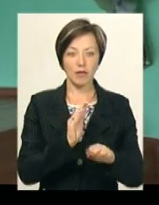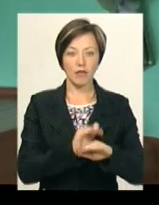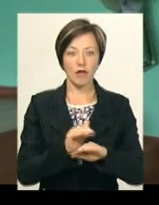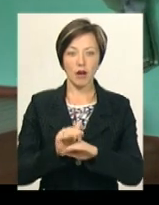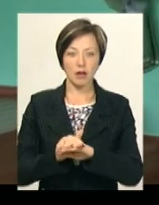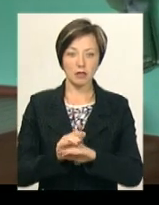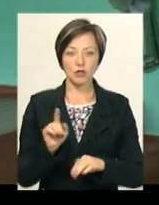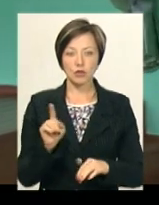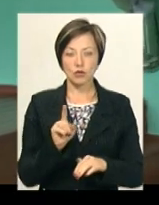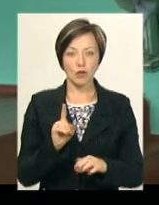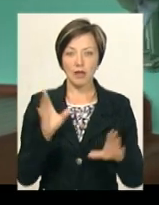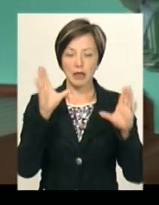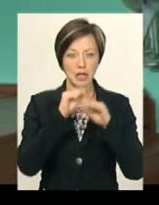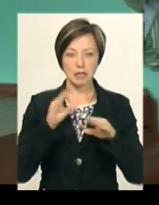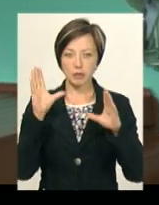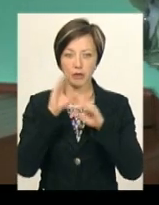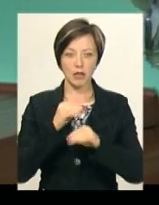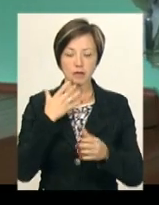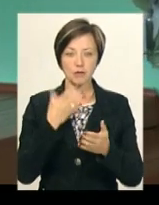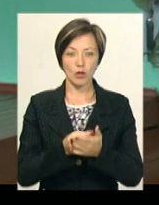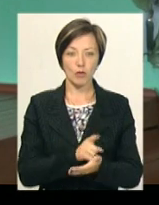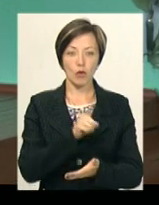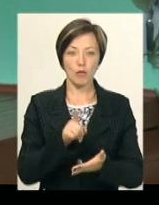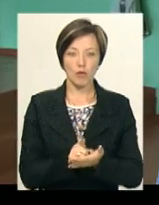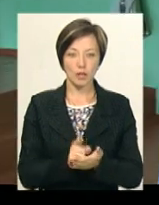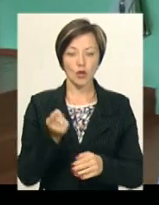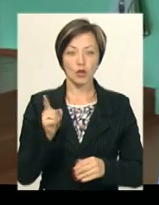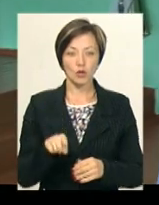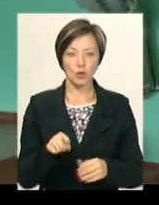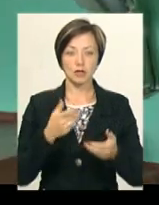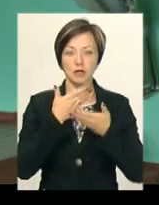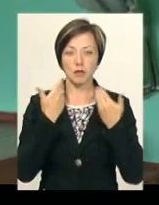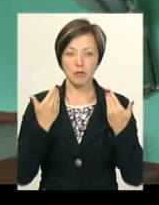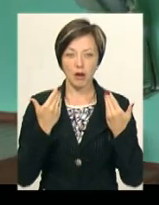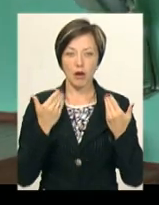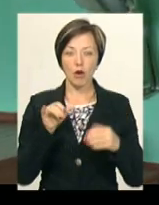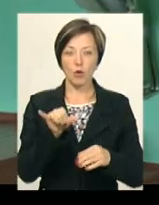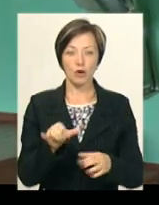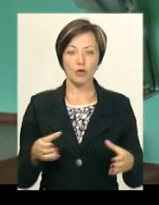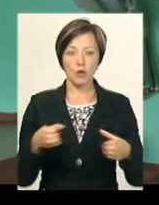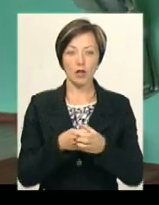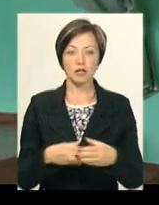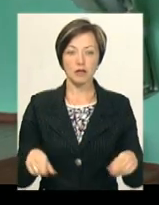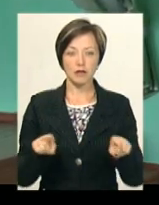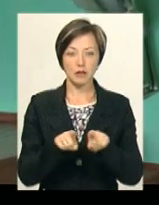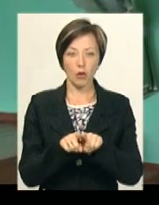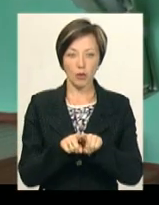не справляються з своїми оповістками. Тобто нема в їхньому колективі такої